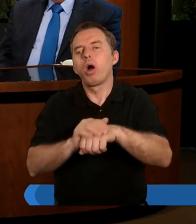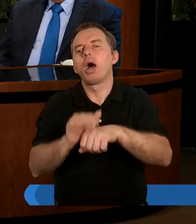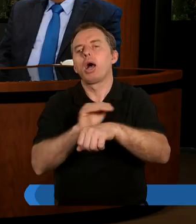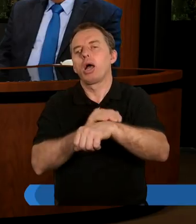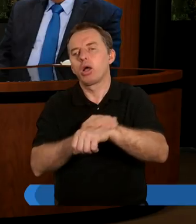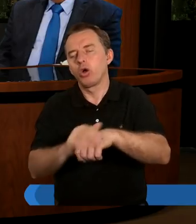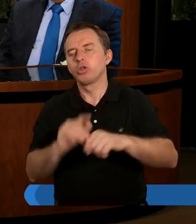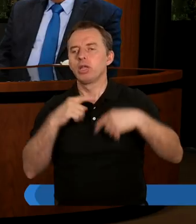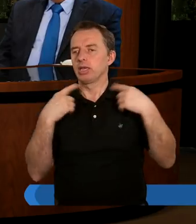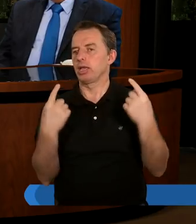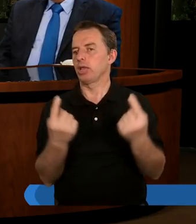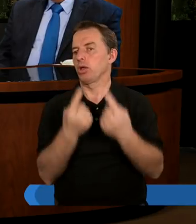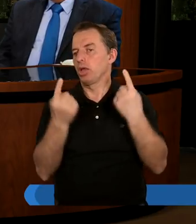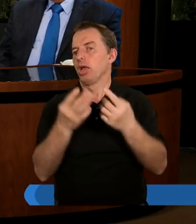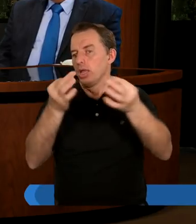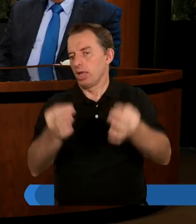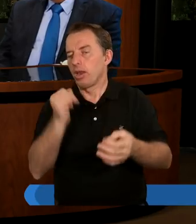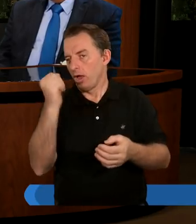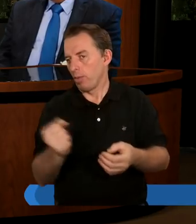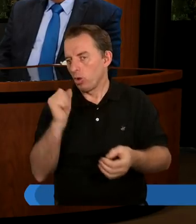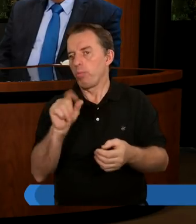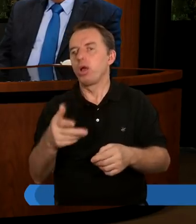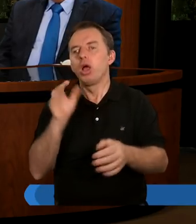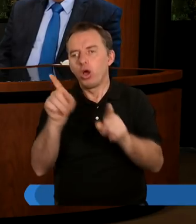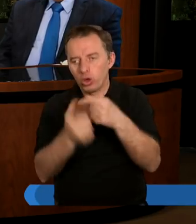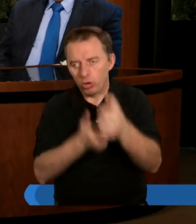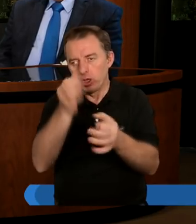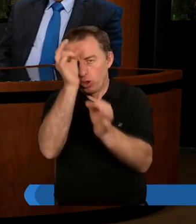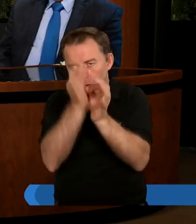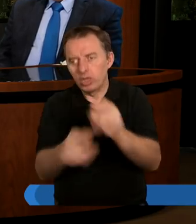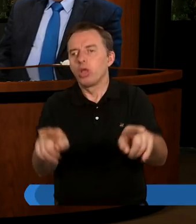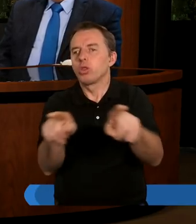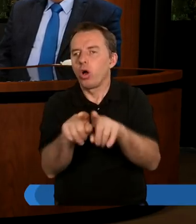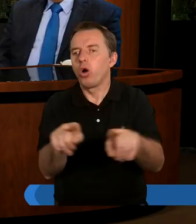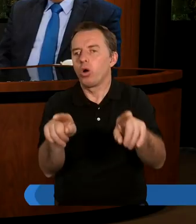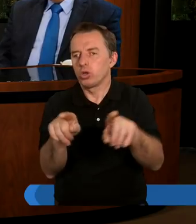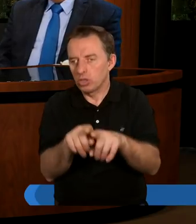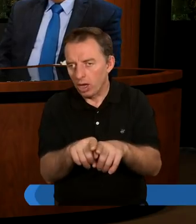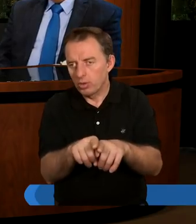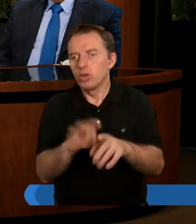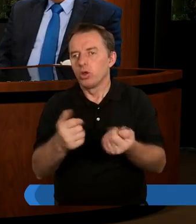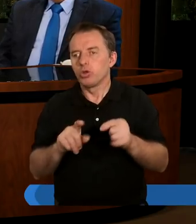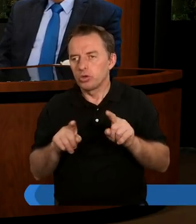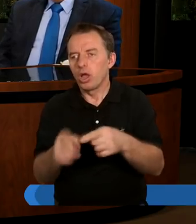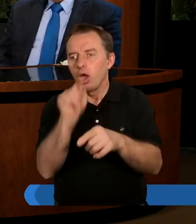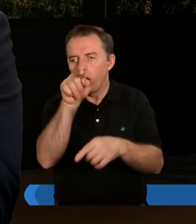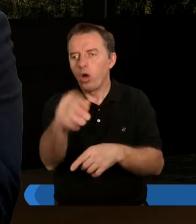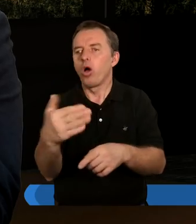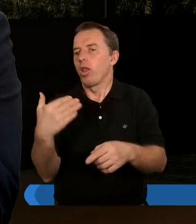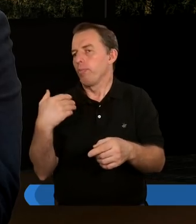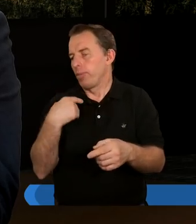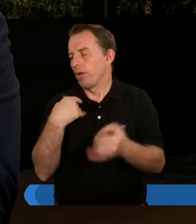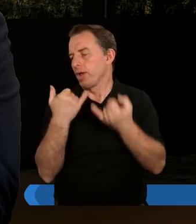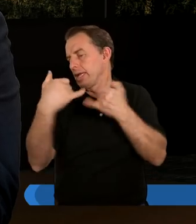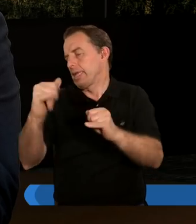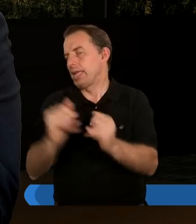tą sytuację. A teraz mamy apostoła Pawła, który robi dokładnie to samo, co wcześniej się działo, tylko on był